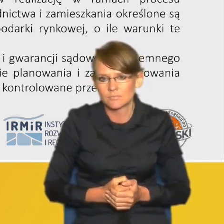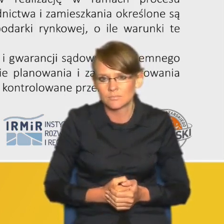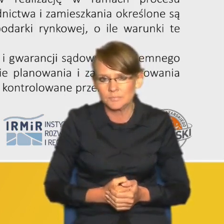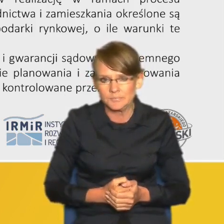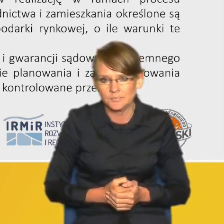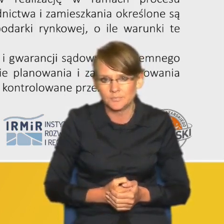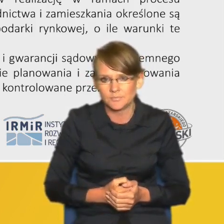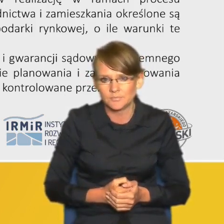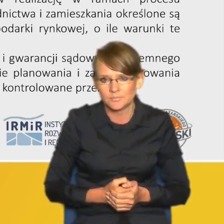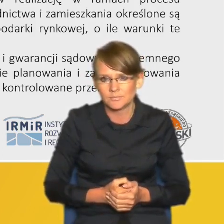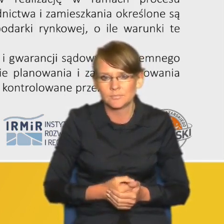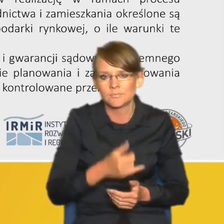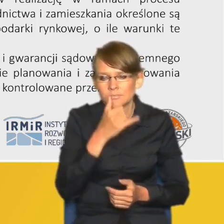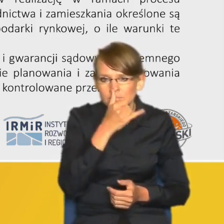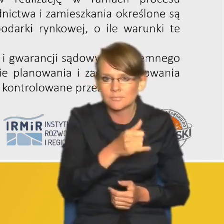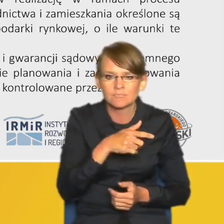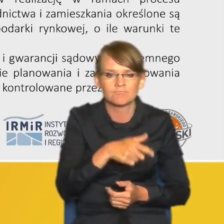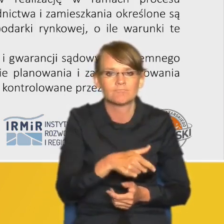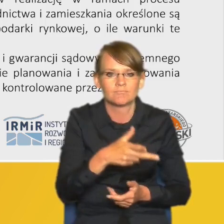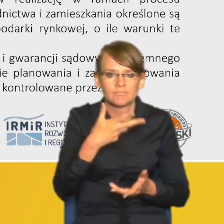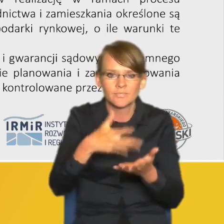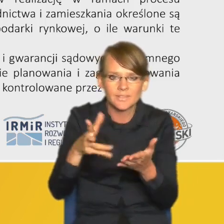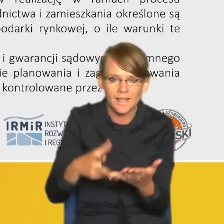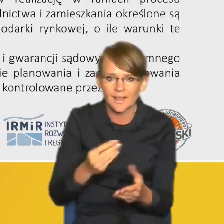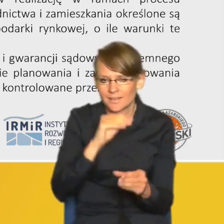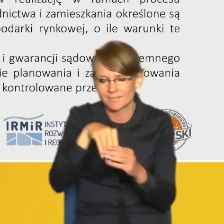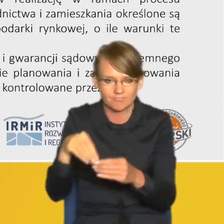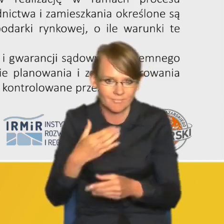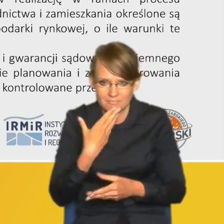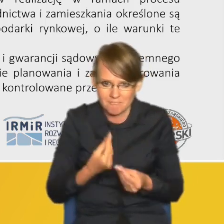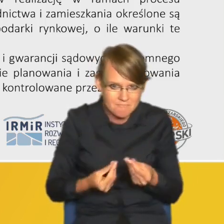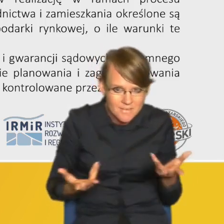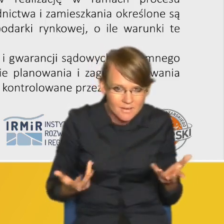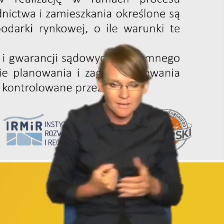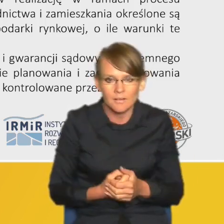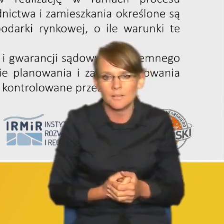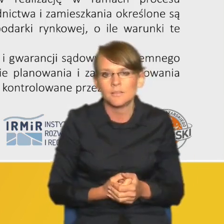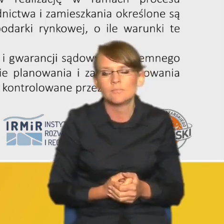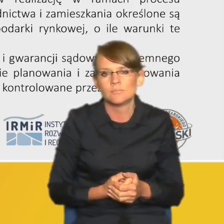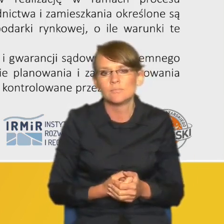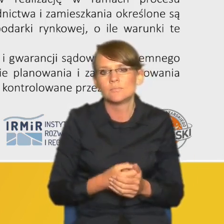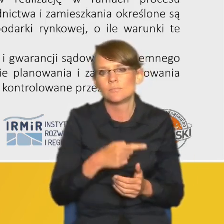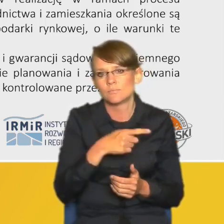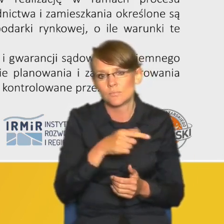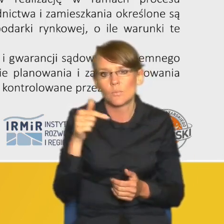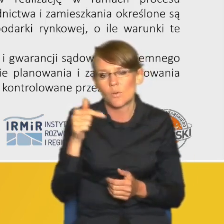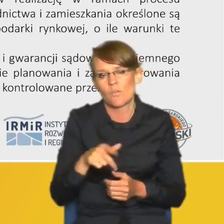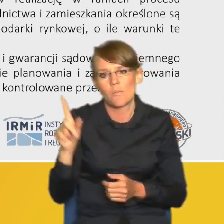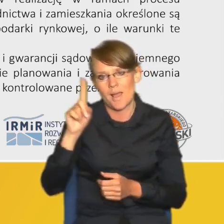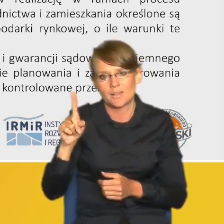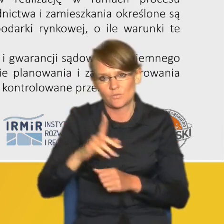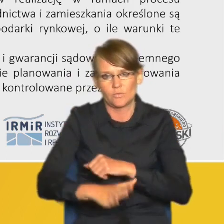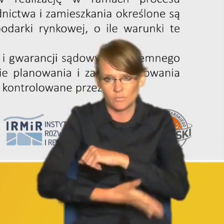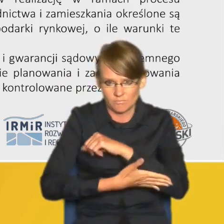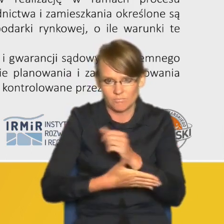ponoszenie wydatków inwestycyjnych powinny w tym zakresie w jakiś sposób być wspomagane przez państwo i tutaj